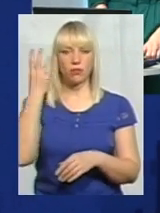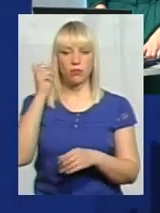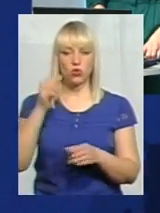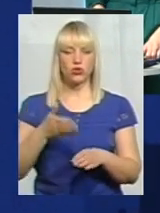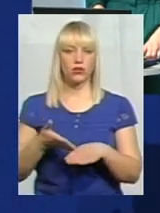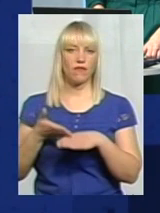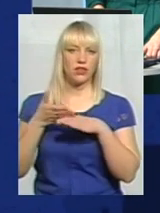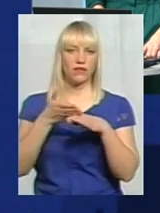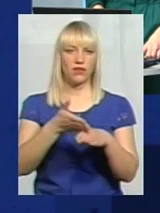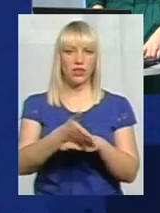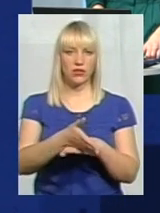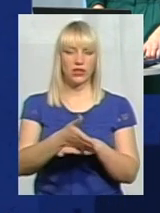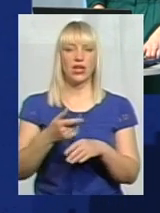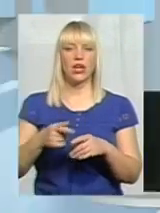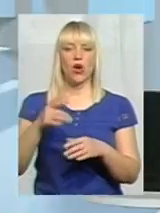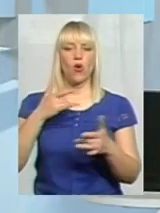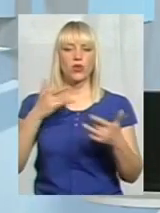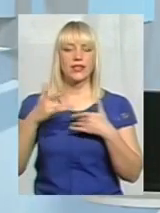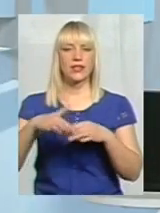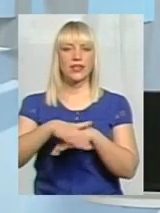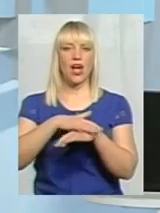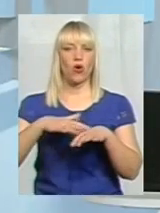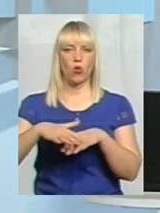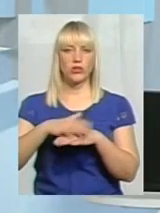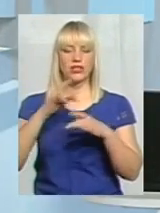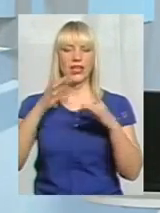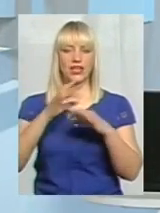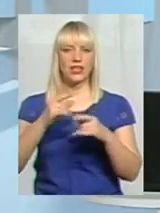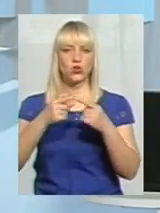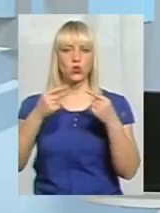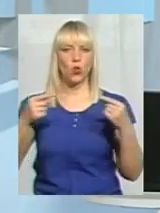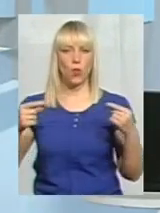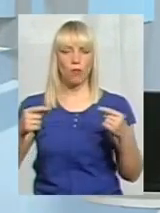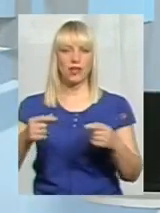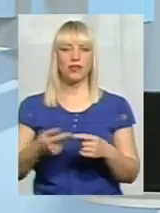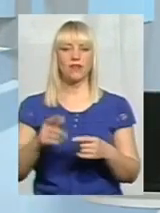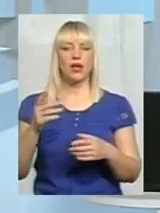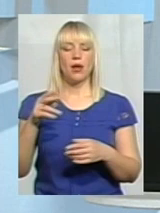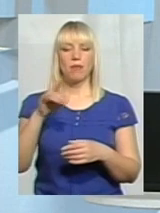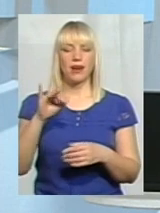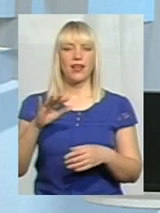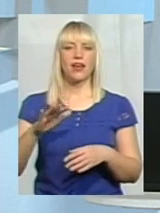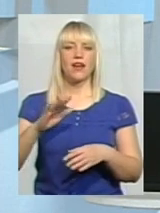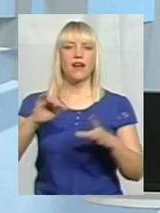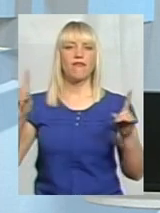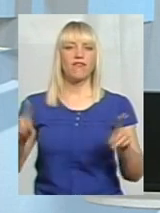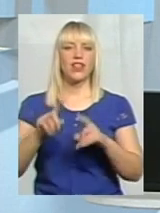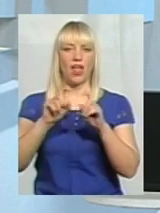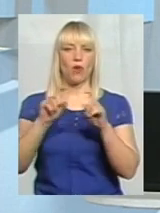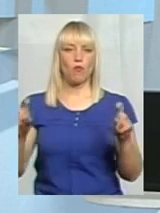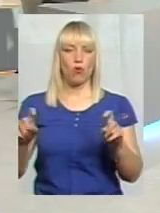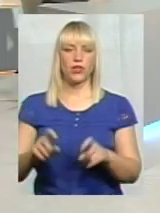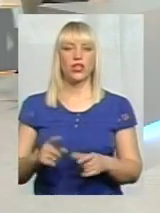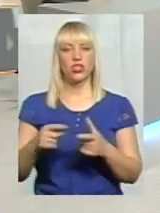концерт оркестру народних інструментів, який буде сформовано при Хмельницькій обласній філармонії, та чи варто взагалі чекати на таку подію, запитує Анна